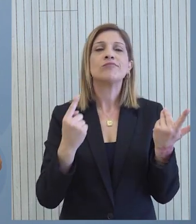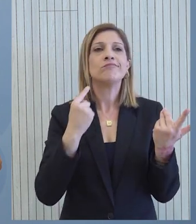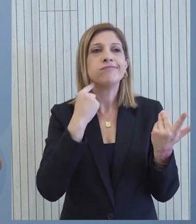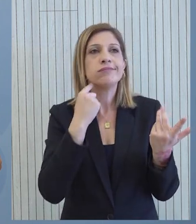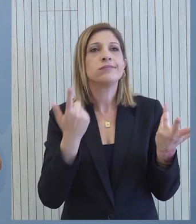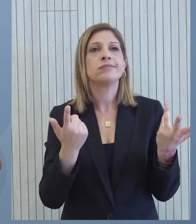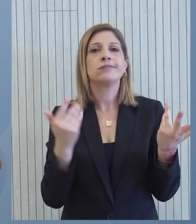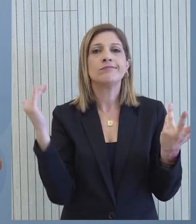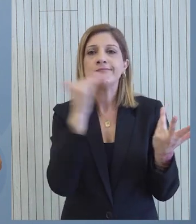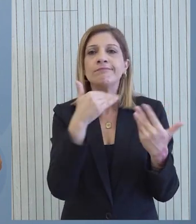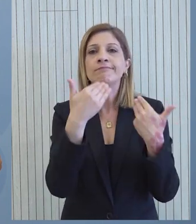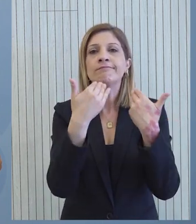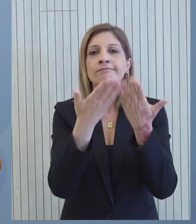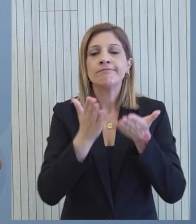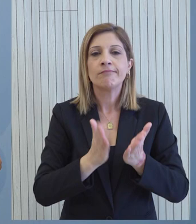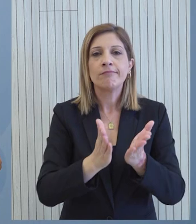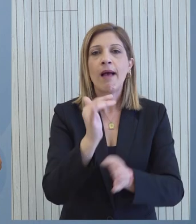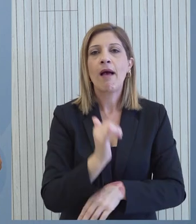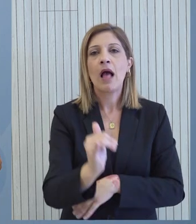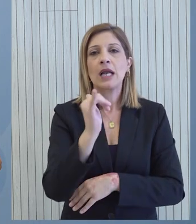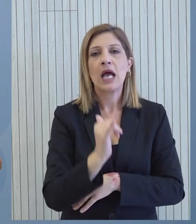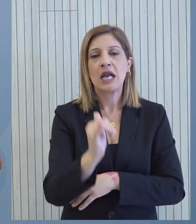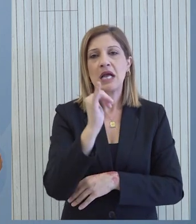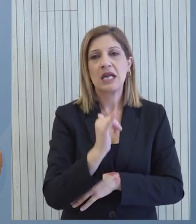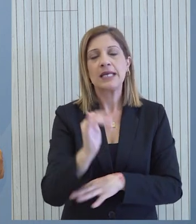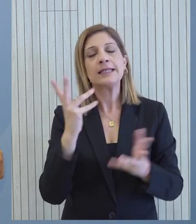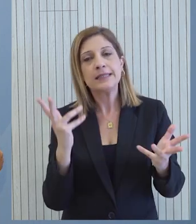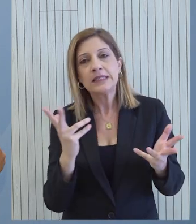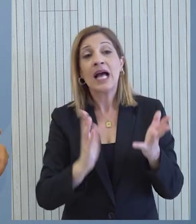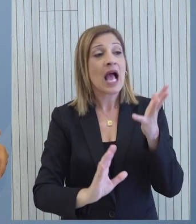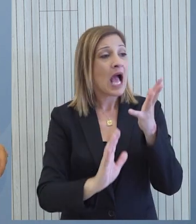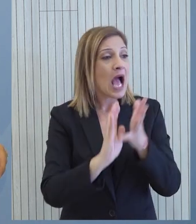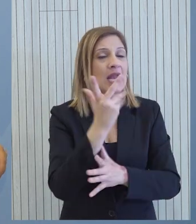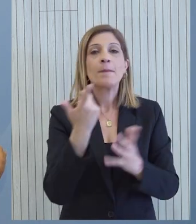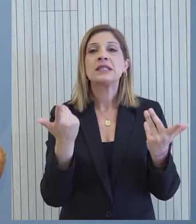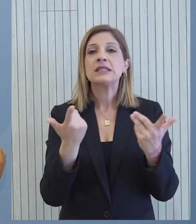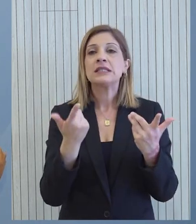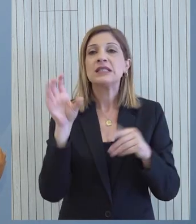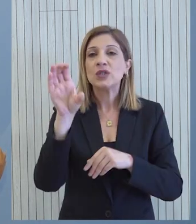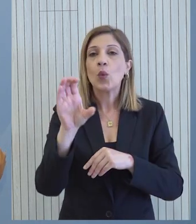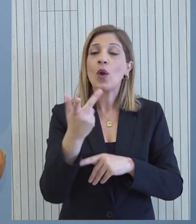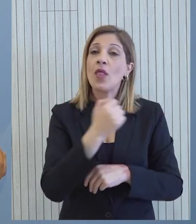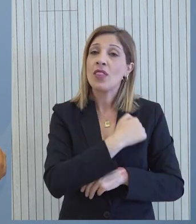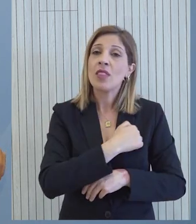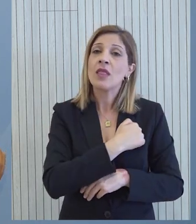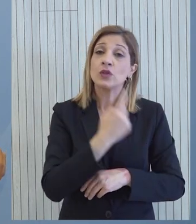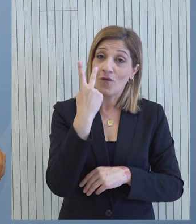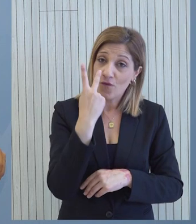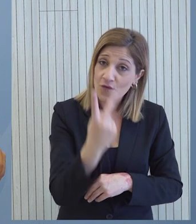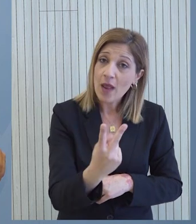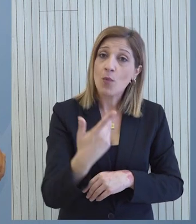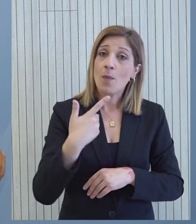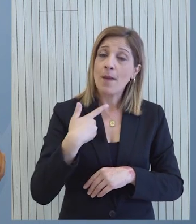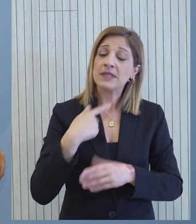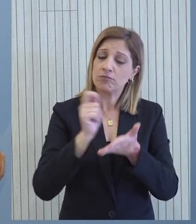επιτάχυσης της προοπτικής που θα είχαν αυτά τα έργα ως προς την ανάπτυξη ως προς τον εξυγχρονισμό της χώρας Είναι κάτι το οποίο και εμείς εντοπίζουμε είναι κάτι το